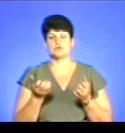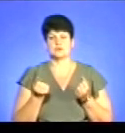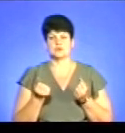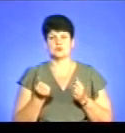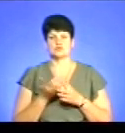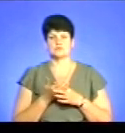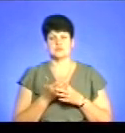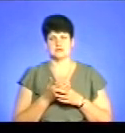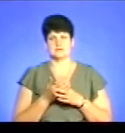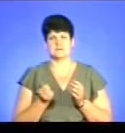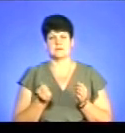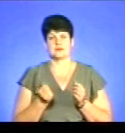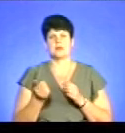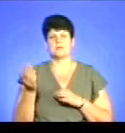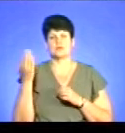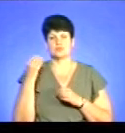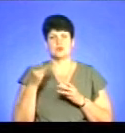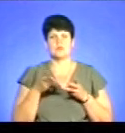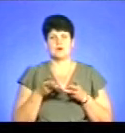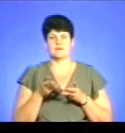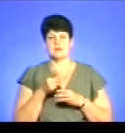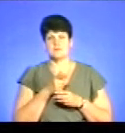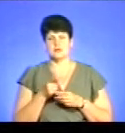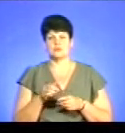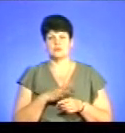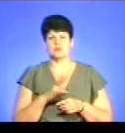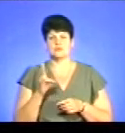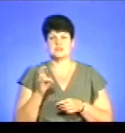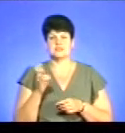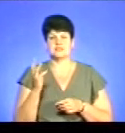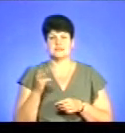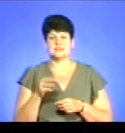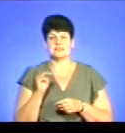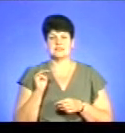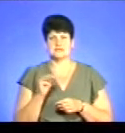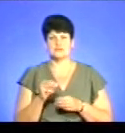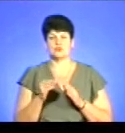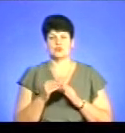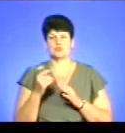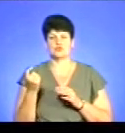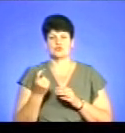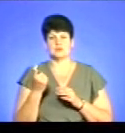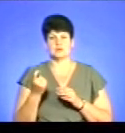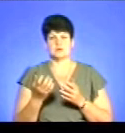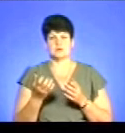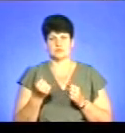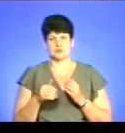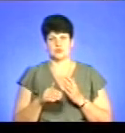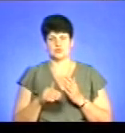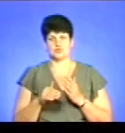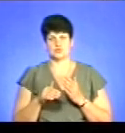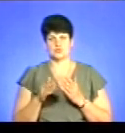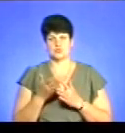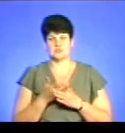в опалювальний період. Минулий опалювальний період було 230 тисяч домосподарств, отримували субсидії. На